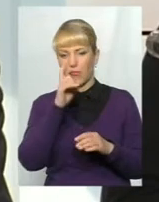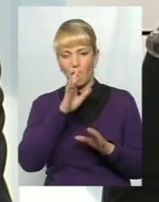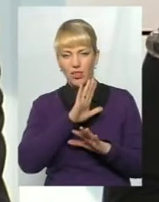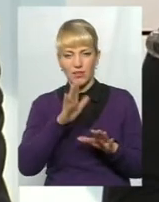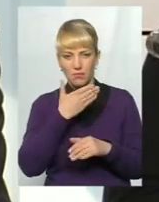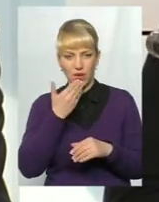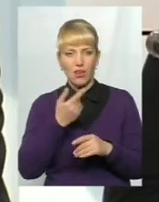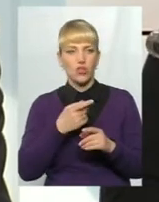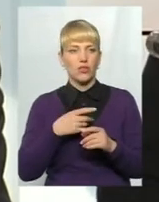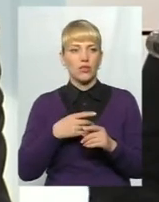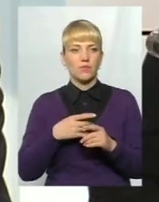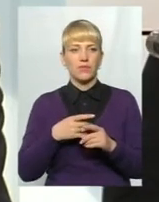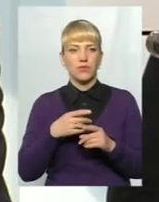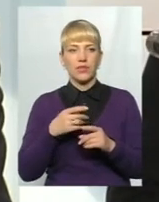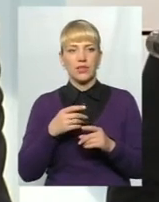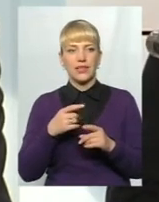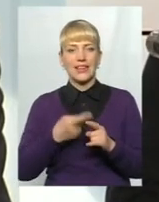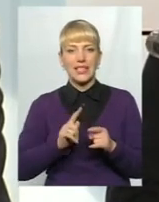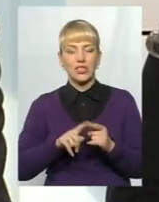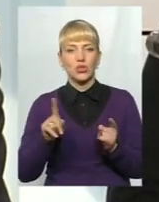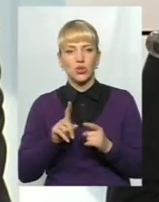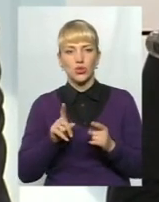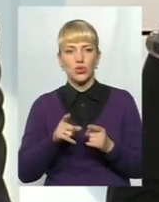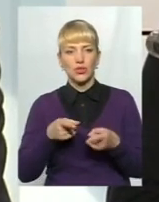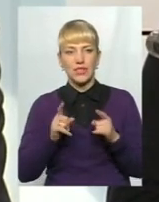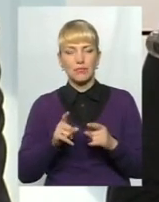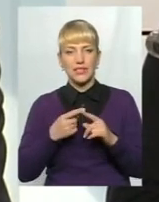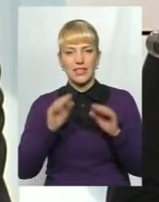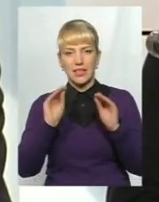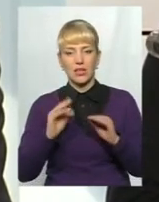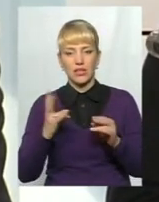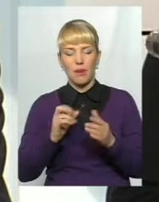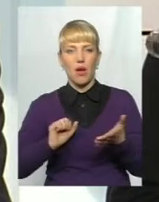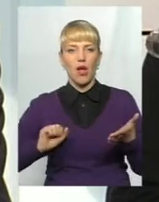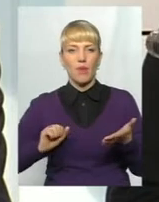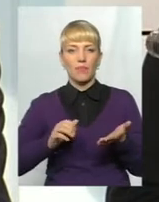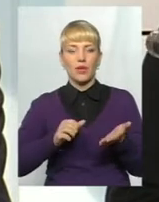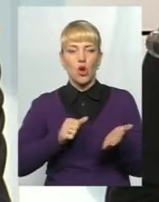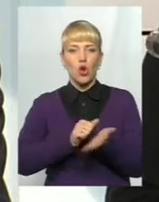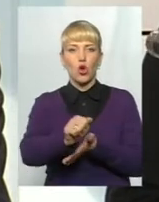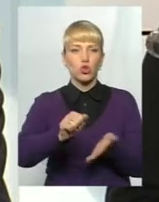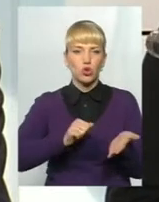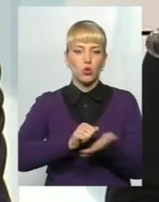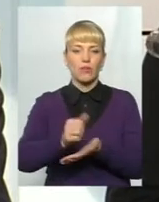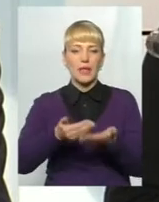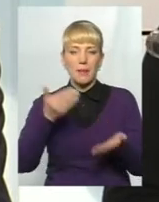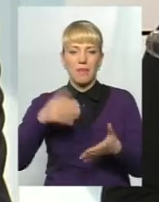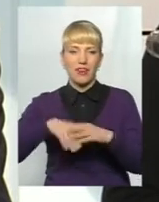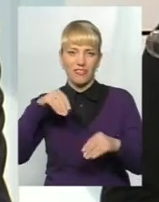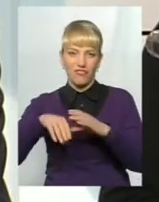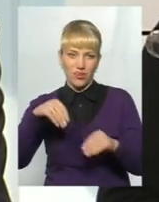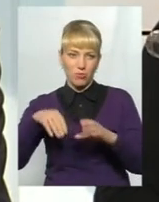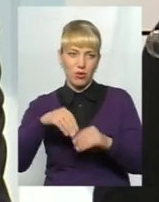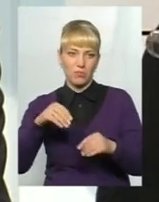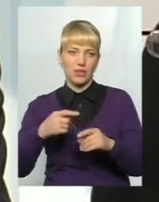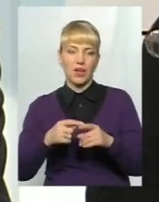нічого не працює, що мало б працювати. Те, що насправді ці декларації потрібно роздруковувати і перед виборами запитувати своїх депутатів, звідки в тебе